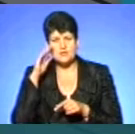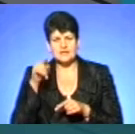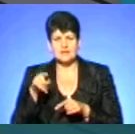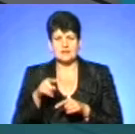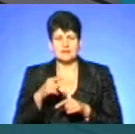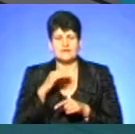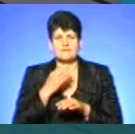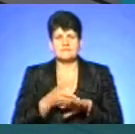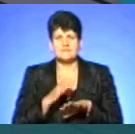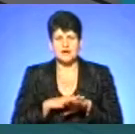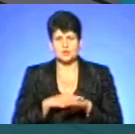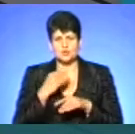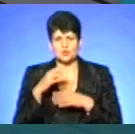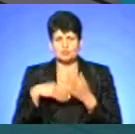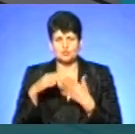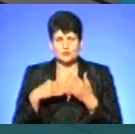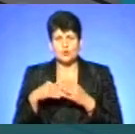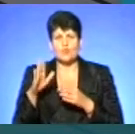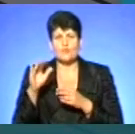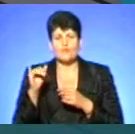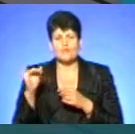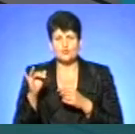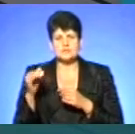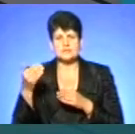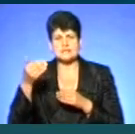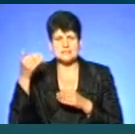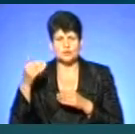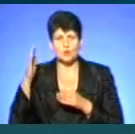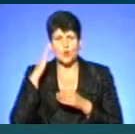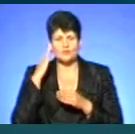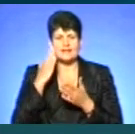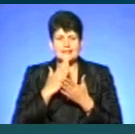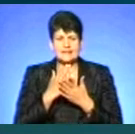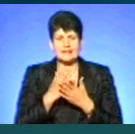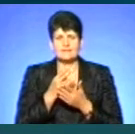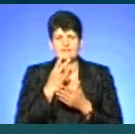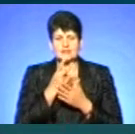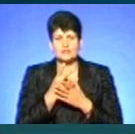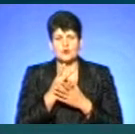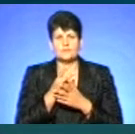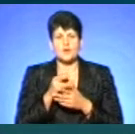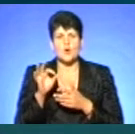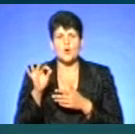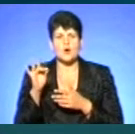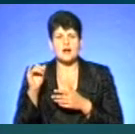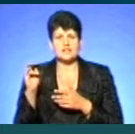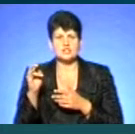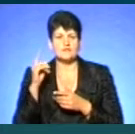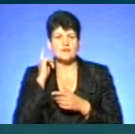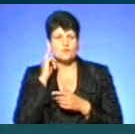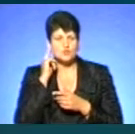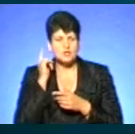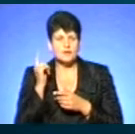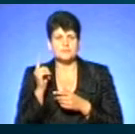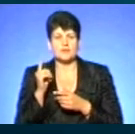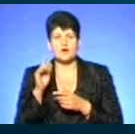вушка. У вужа водяного таких вушок немає. Але у нього гладенька спинка, у